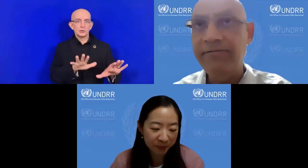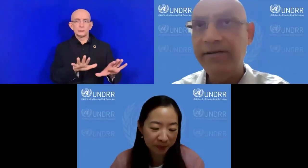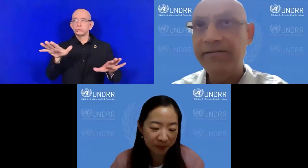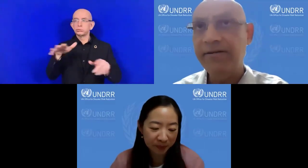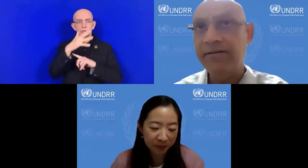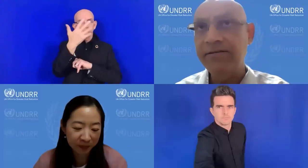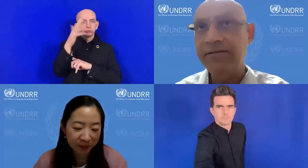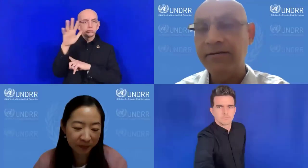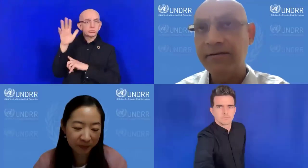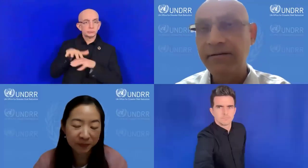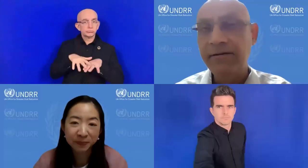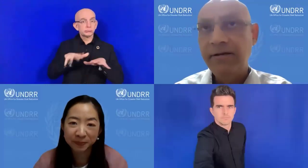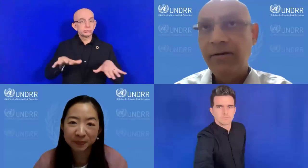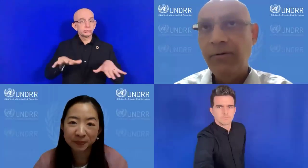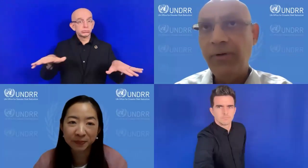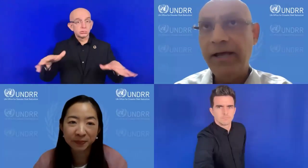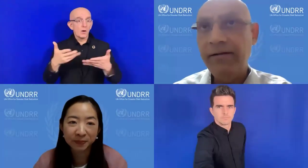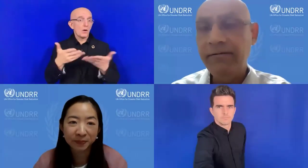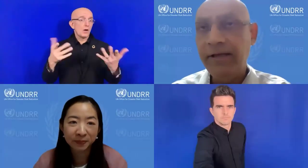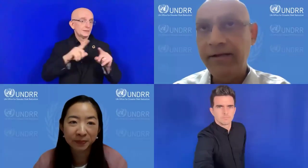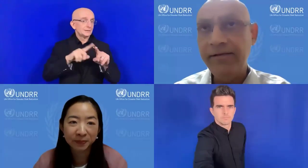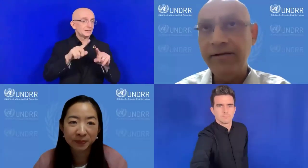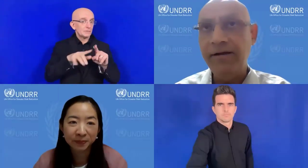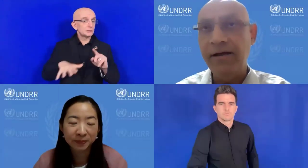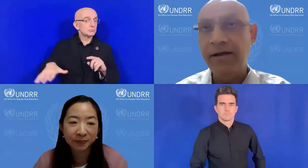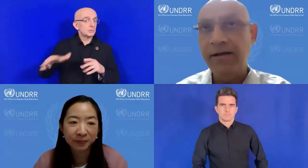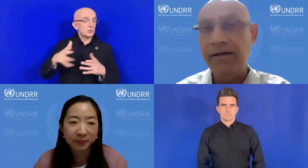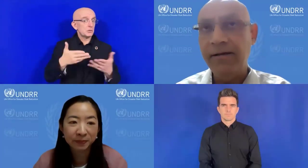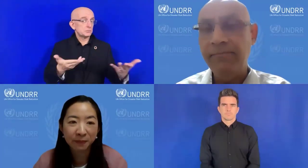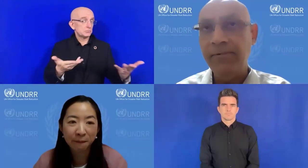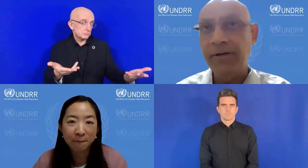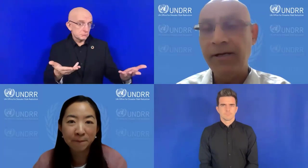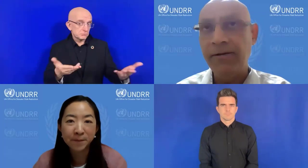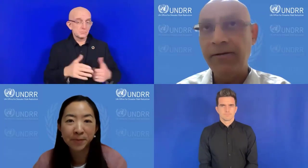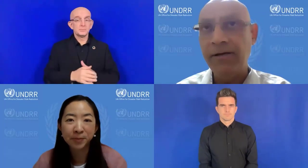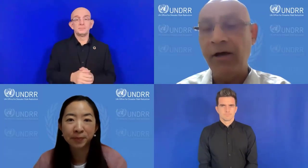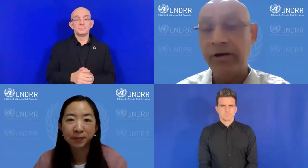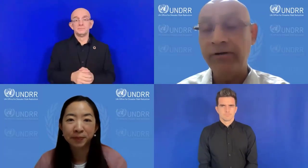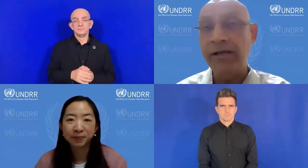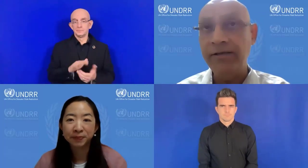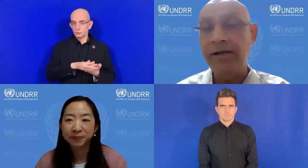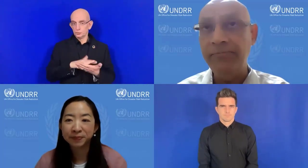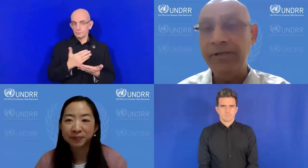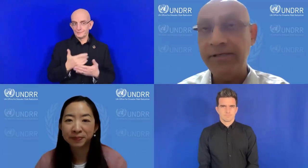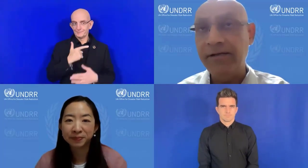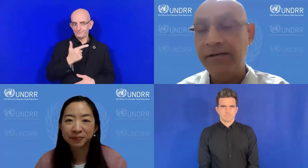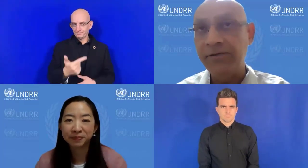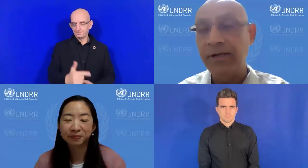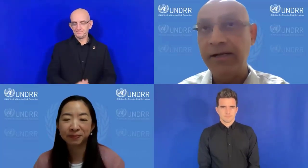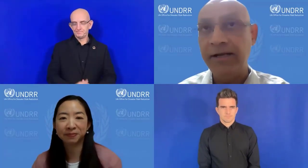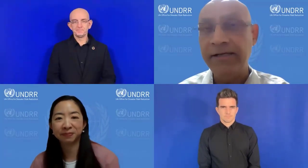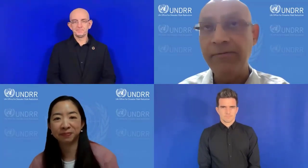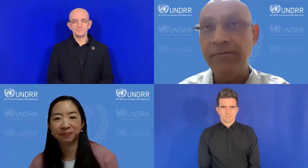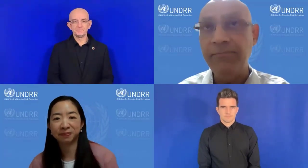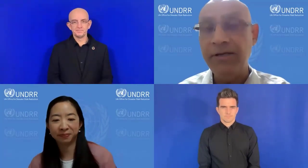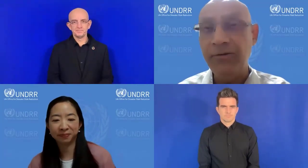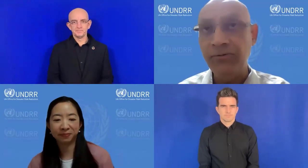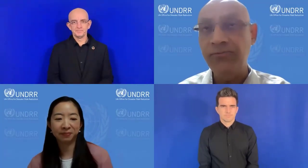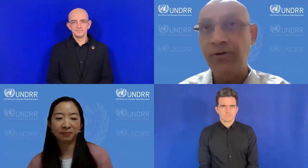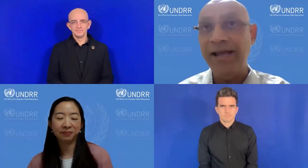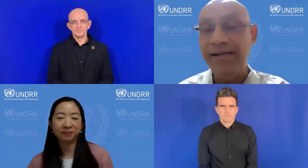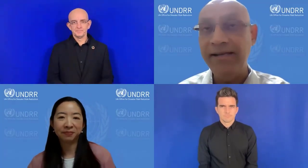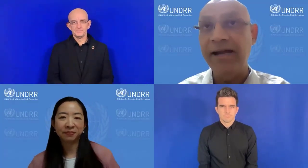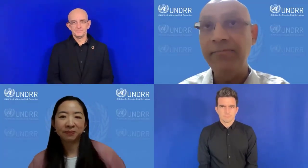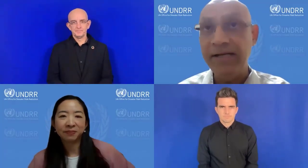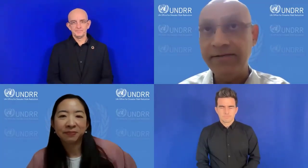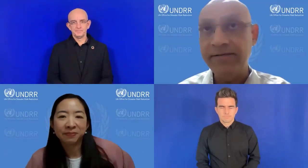Je pense que ça pourrait être utilisé pour tous les gouvernements ou bien il